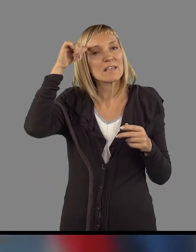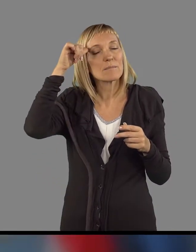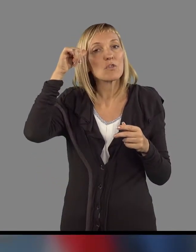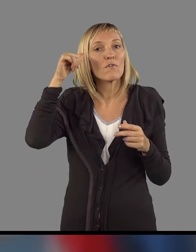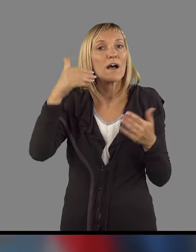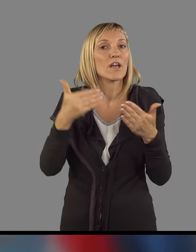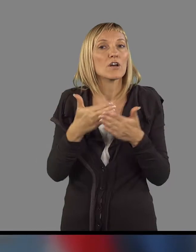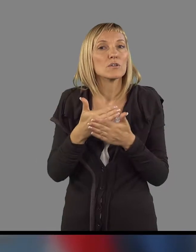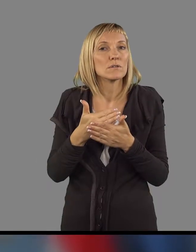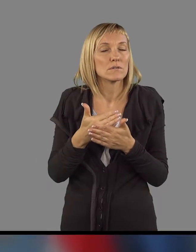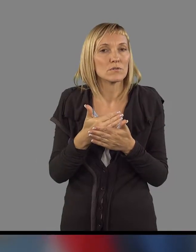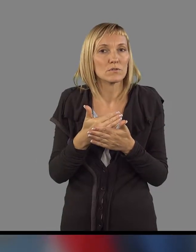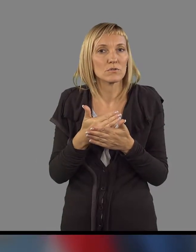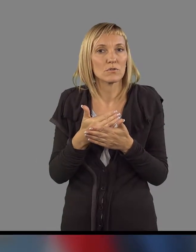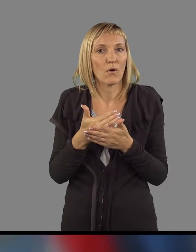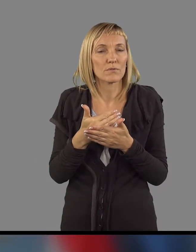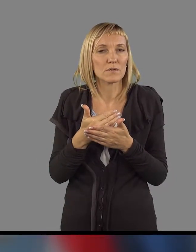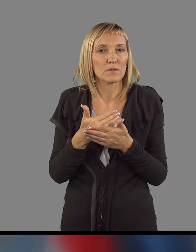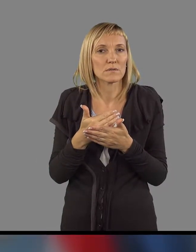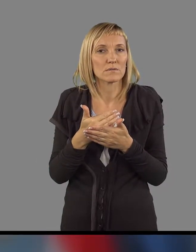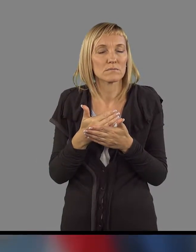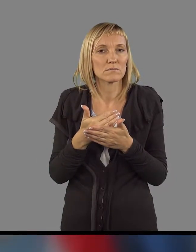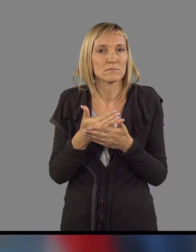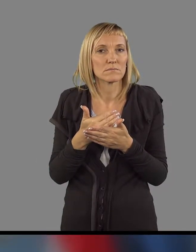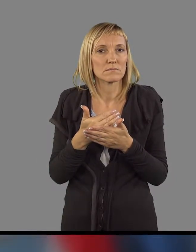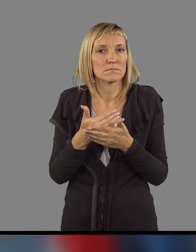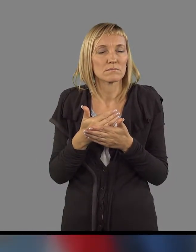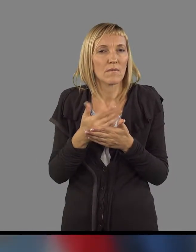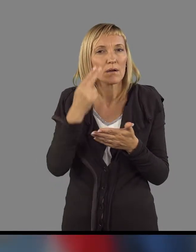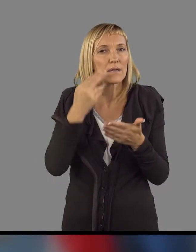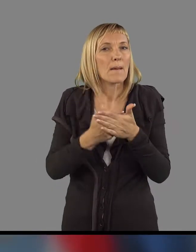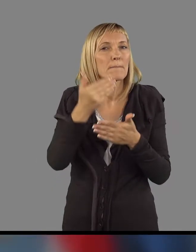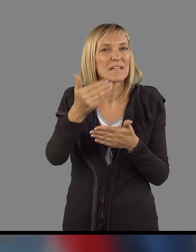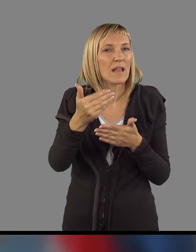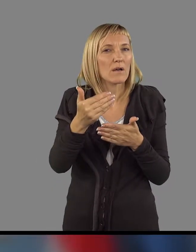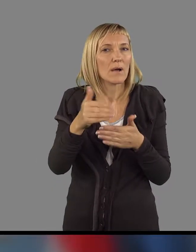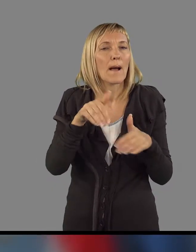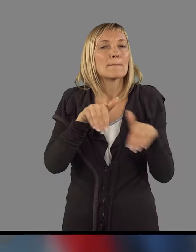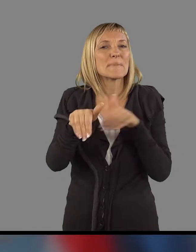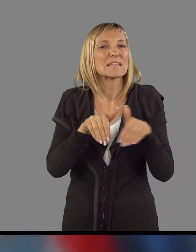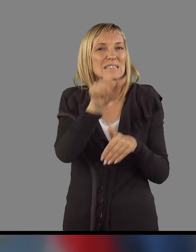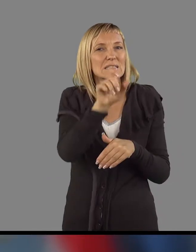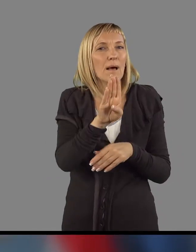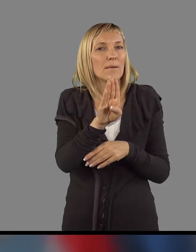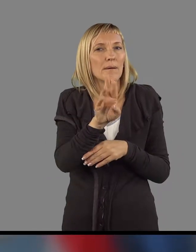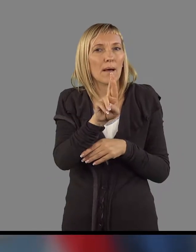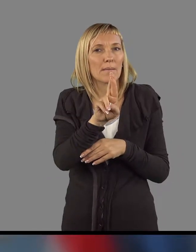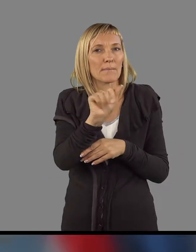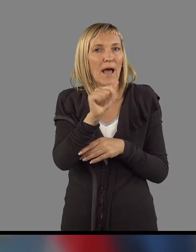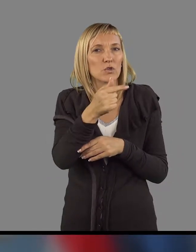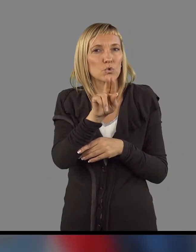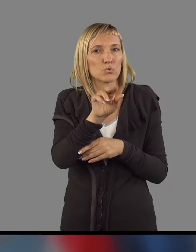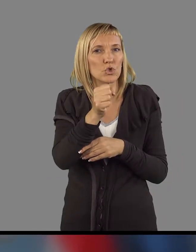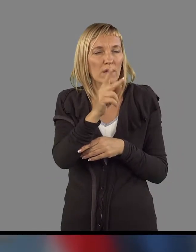torej, novih uprav LSA, Brozena, Soda, ste danes v tem promenevali, torej, gre za predlog ministrce Brateškega, je to v zadnji ingerencij